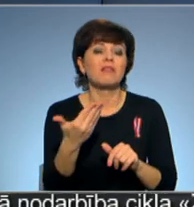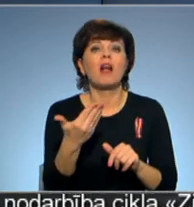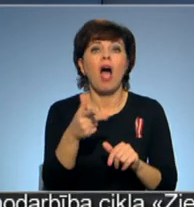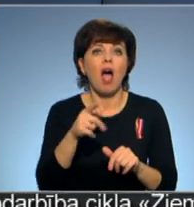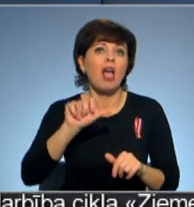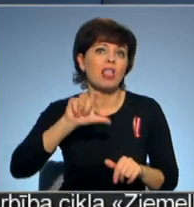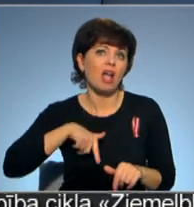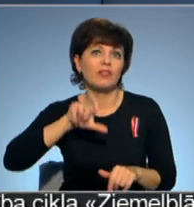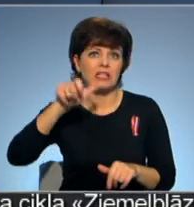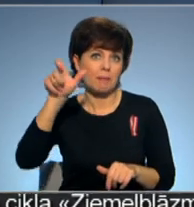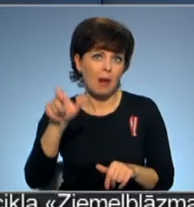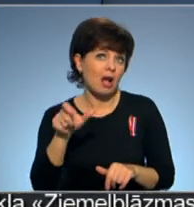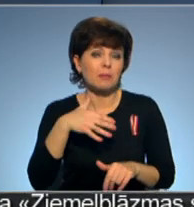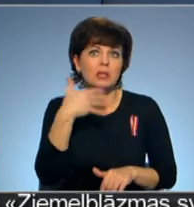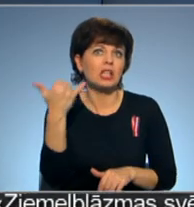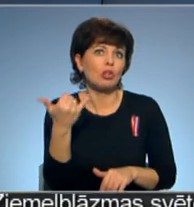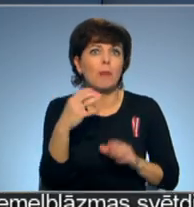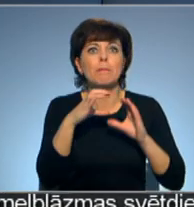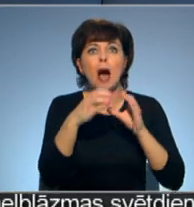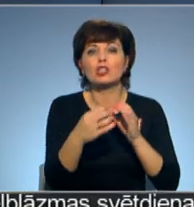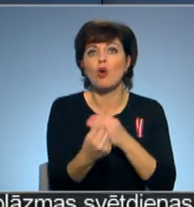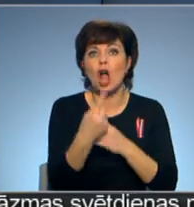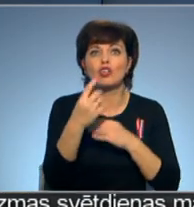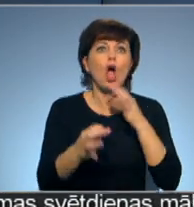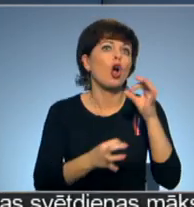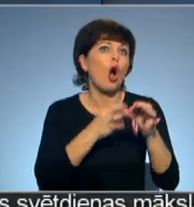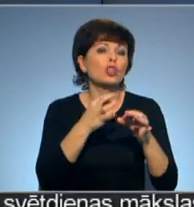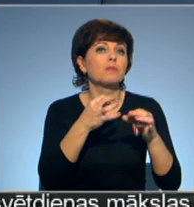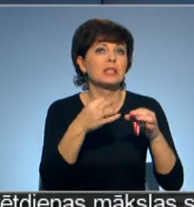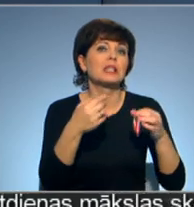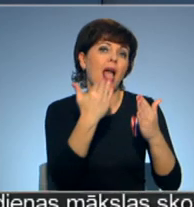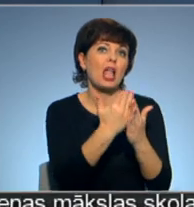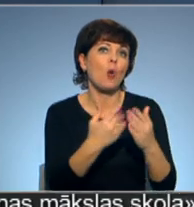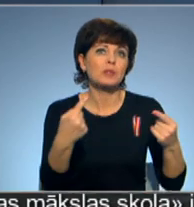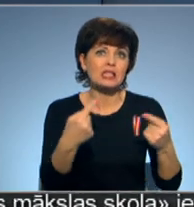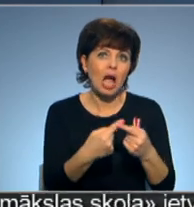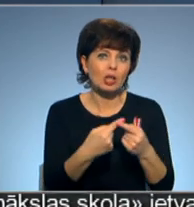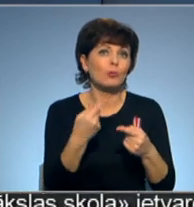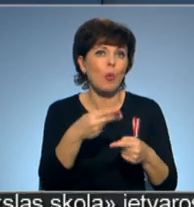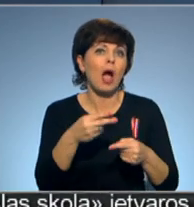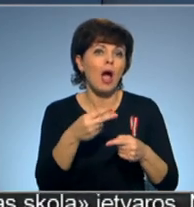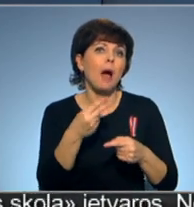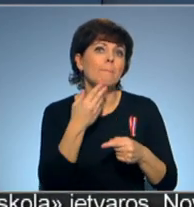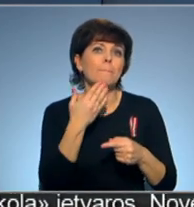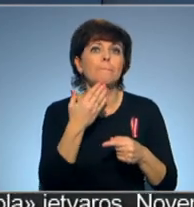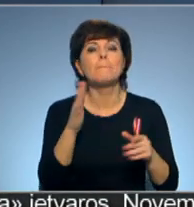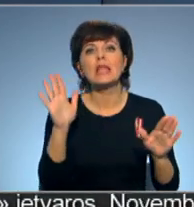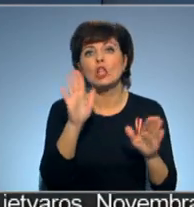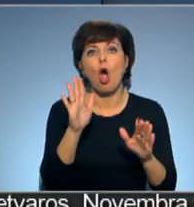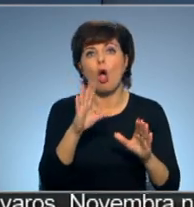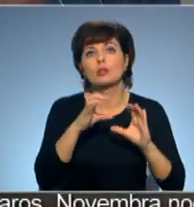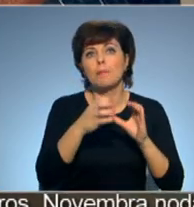rašanos un kosmosa likumsakarībām no mitoloģiskā pasaules skatījuma līdz zinātnes faktu apcerē. To lūkoties devās, Anete Lesīte.